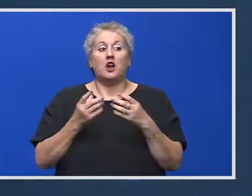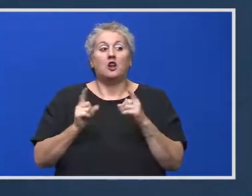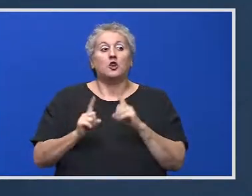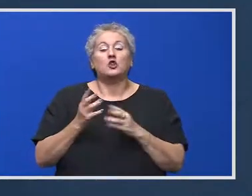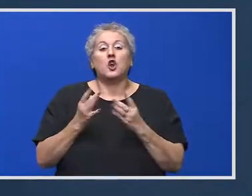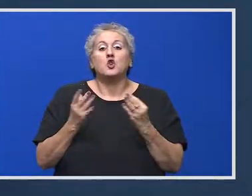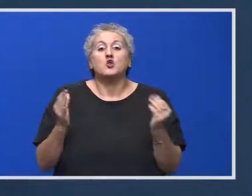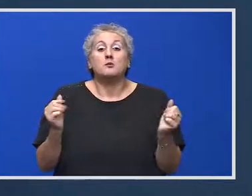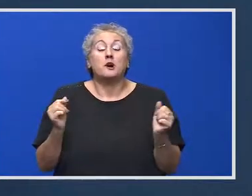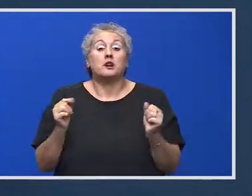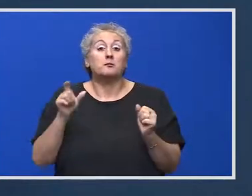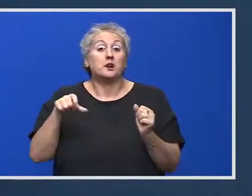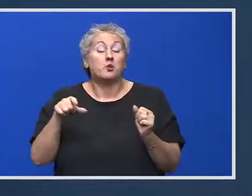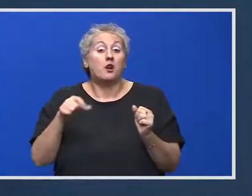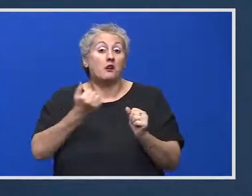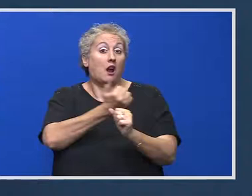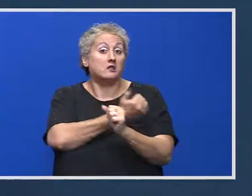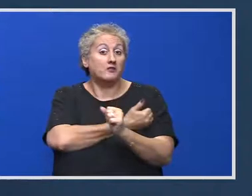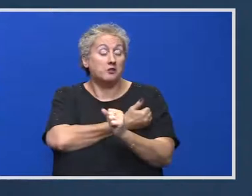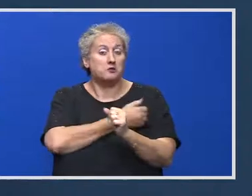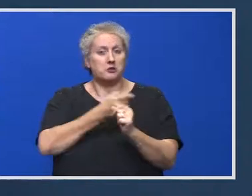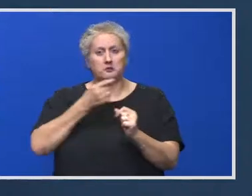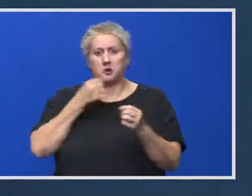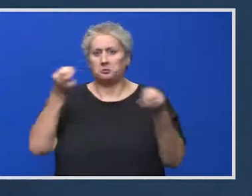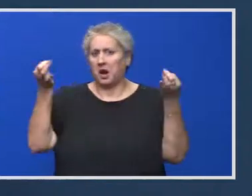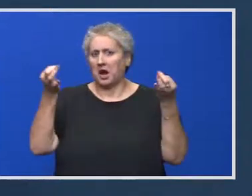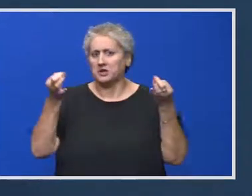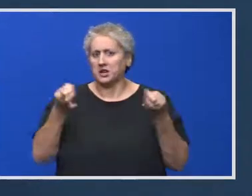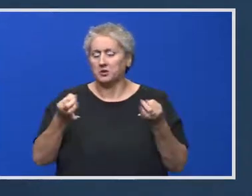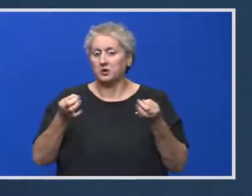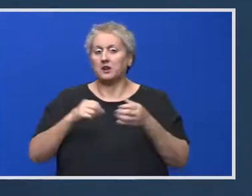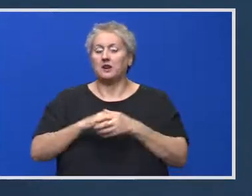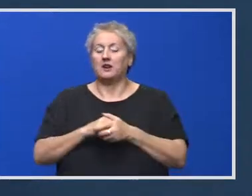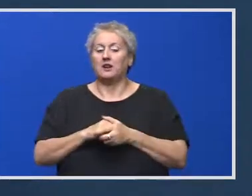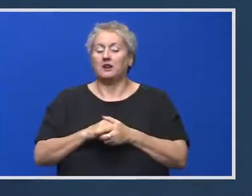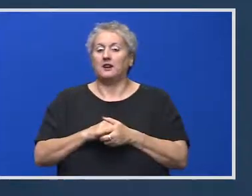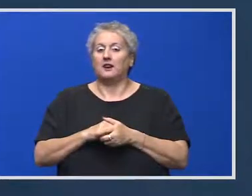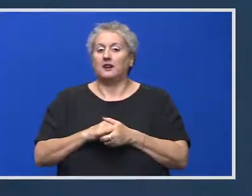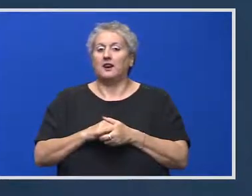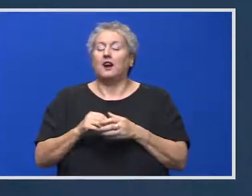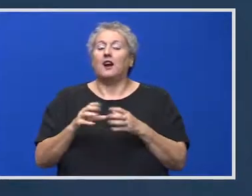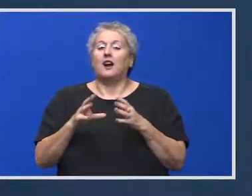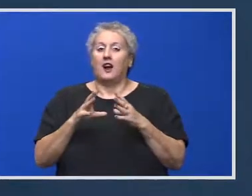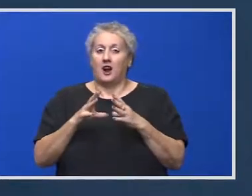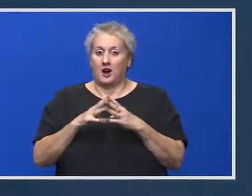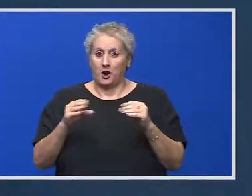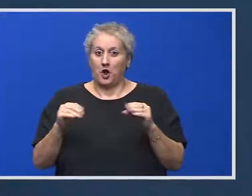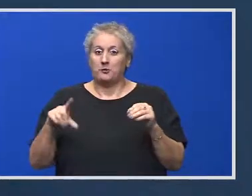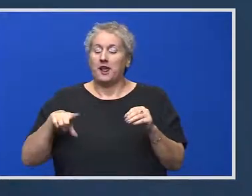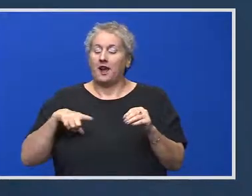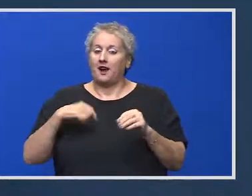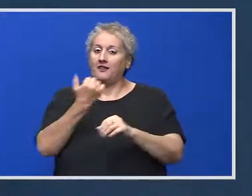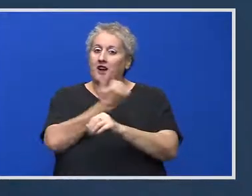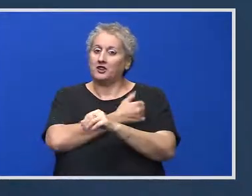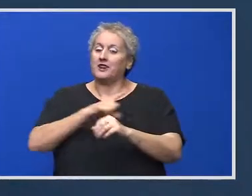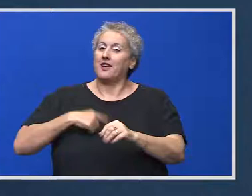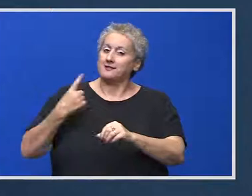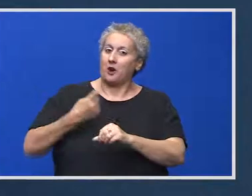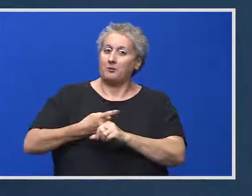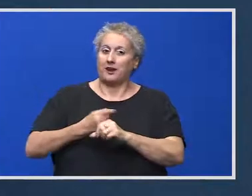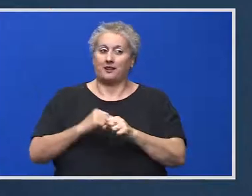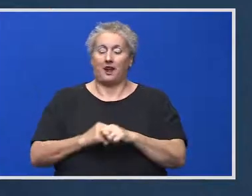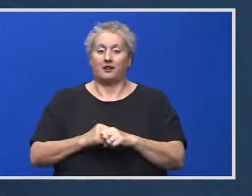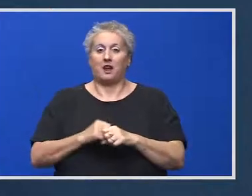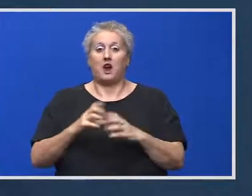oamenilor care se vaccinează este din ce în ce mai mic. Mă mulțumesc, în România vaccinul este obligatoriu. Marina Ceoacă,